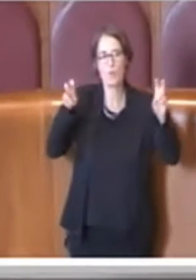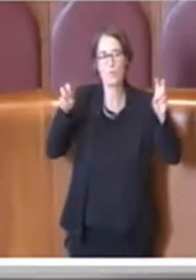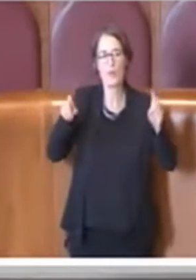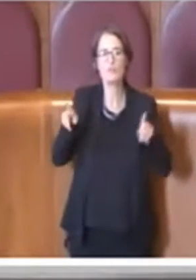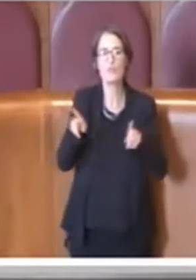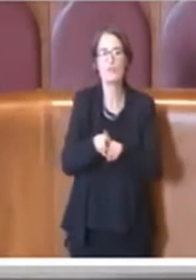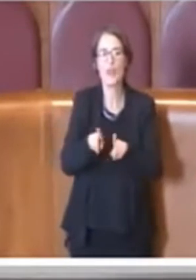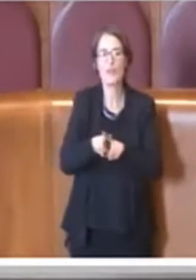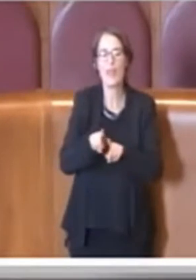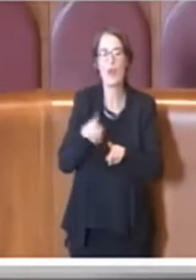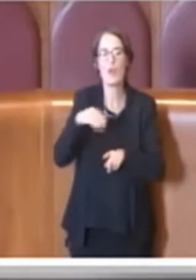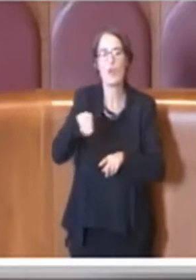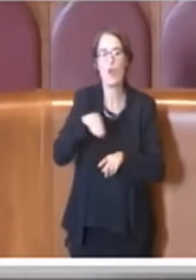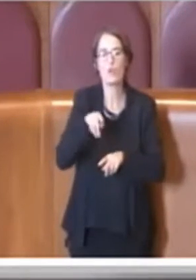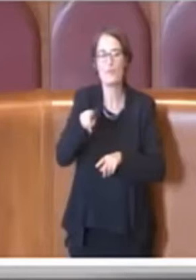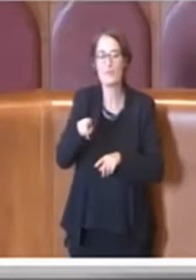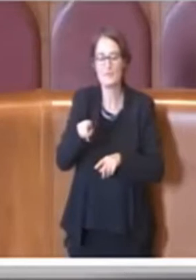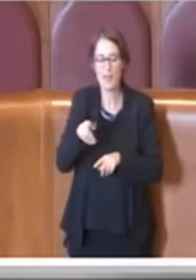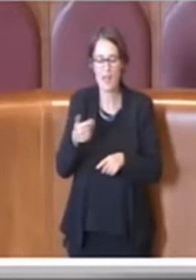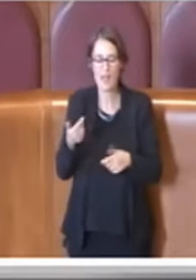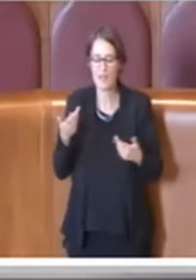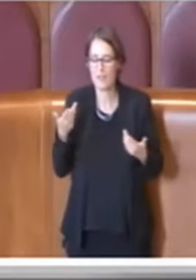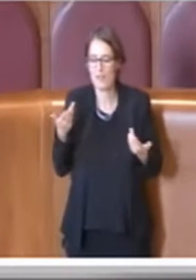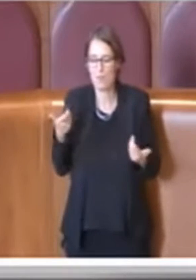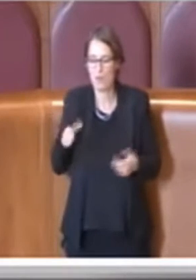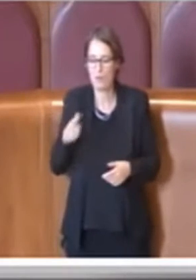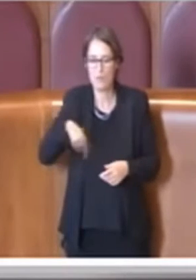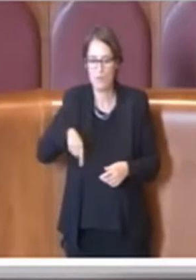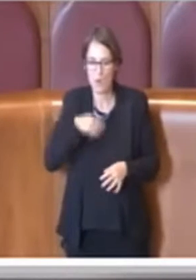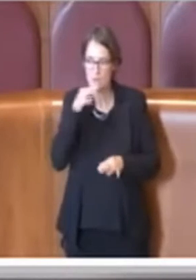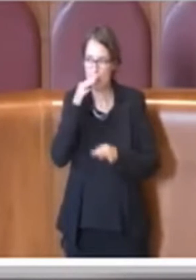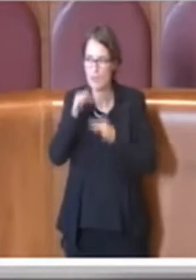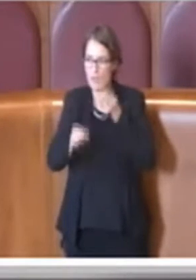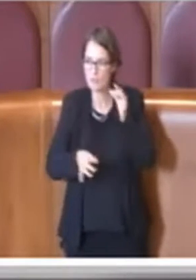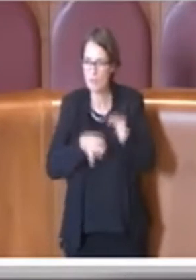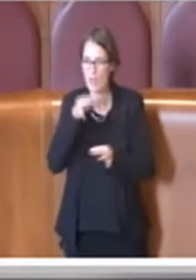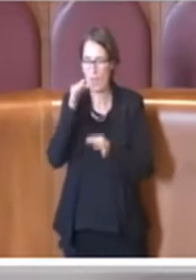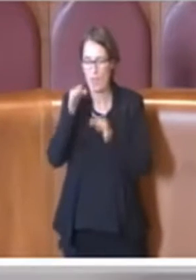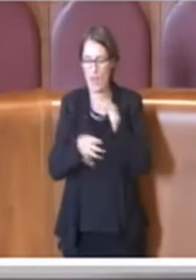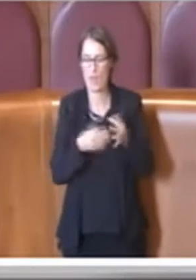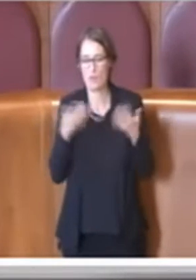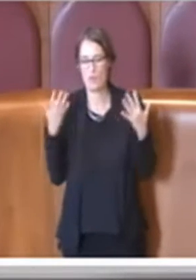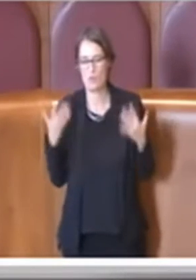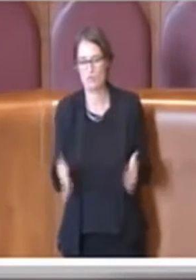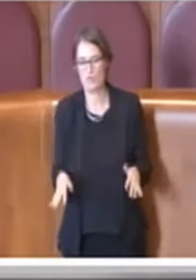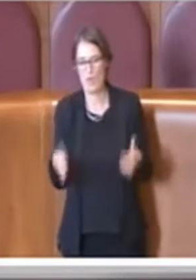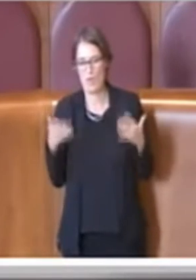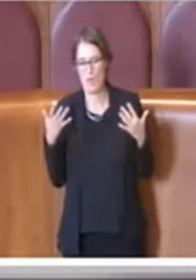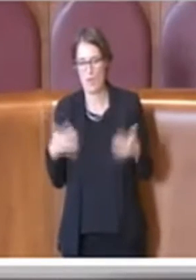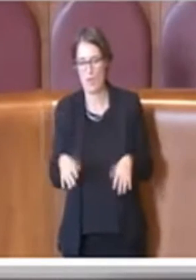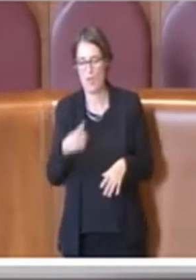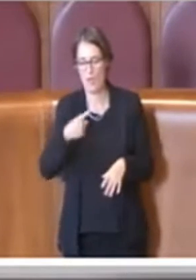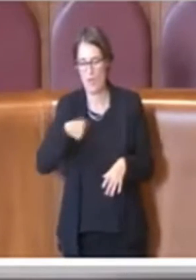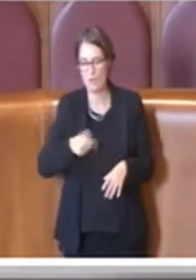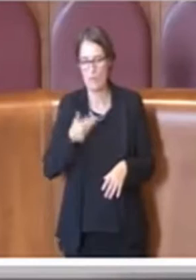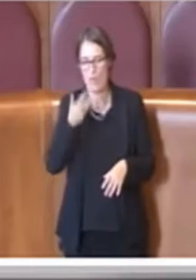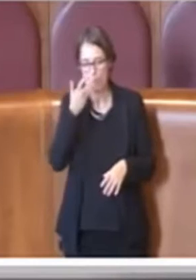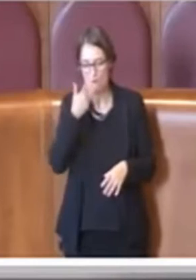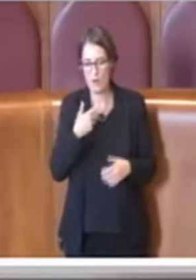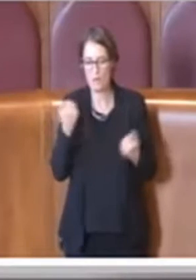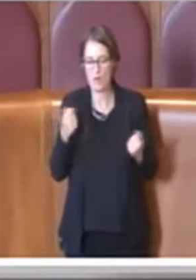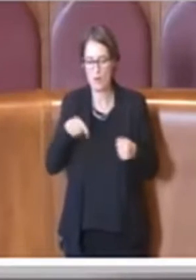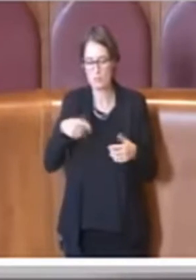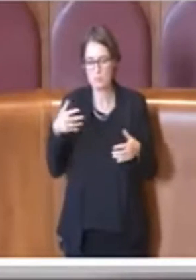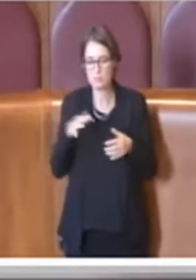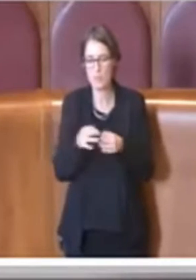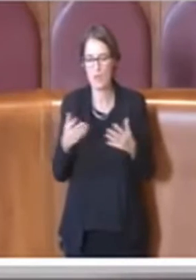'abbiamo già spiegato abbondantemente quello che avremmo fatto. Quindi mi domando per